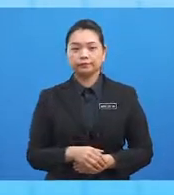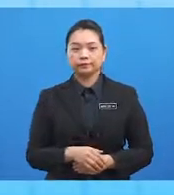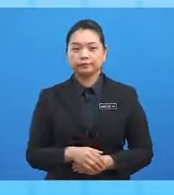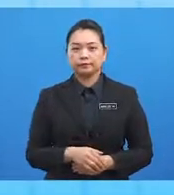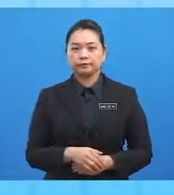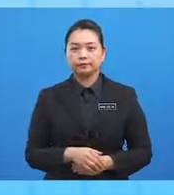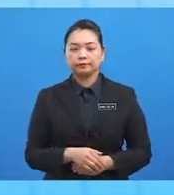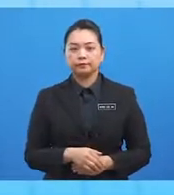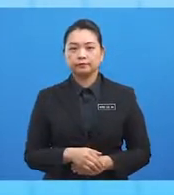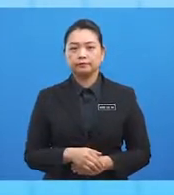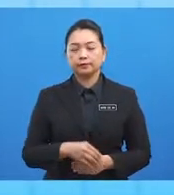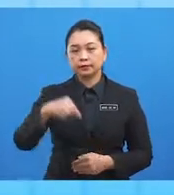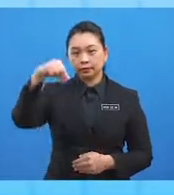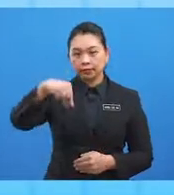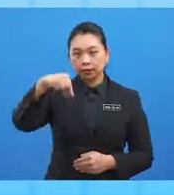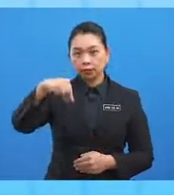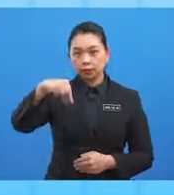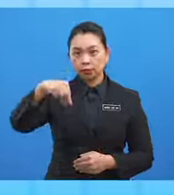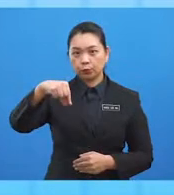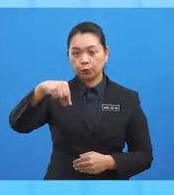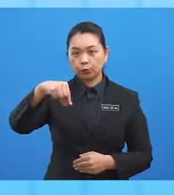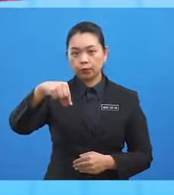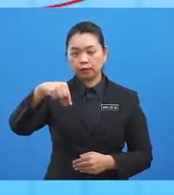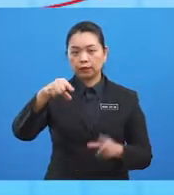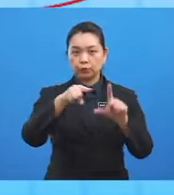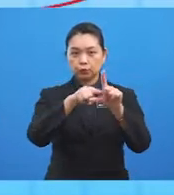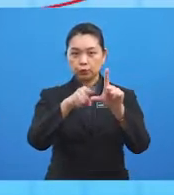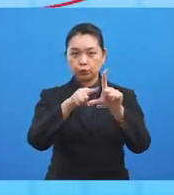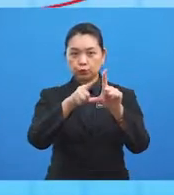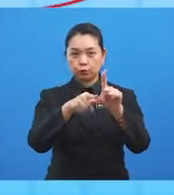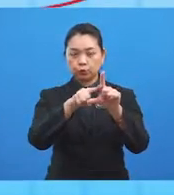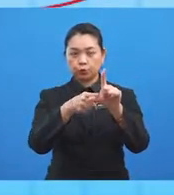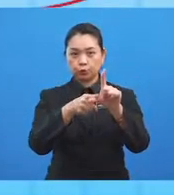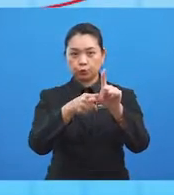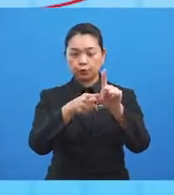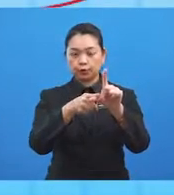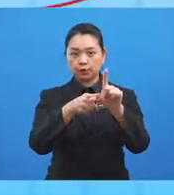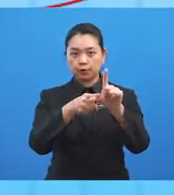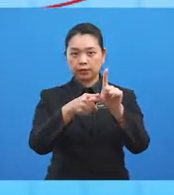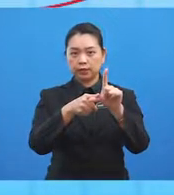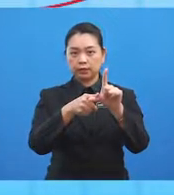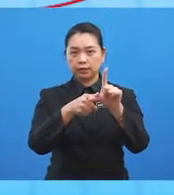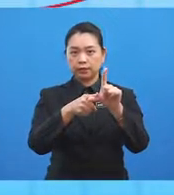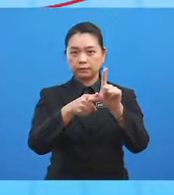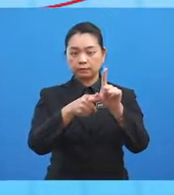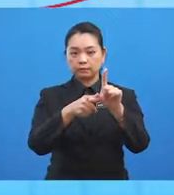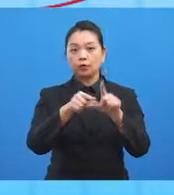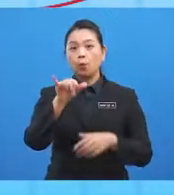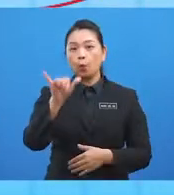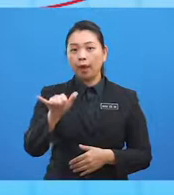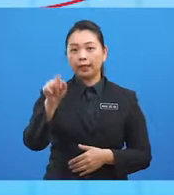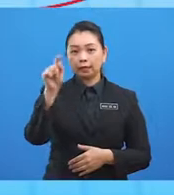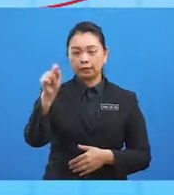Kedudukan latitude Q pula sudut yang terbentuk dari garisan khatul istiwa iaitu